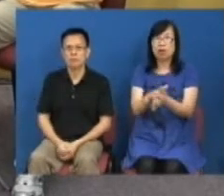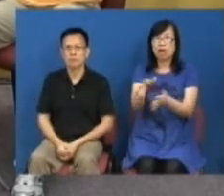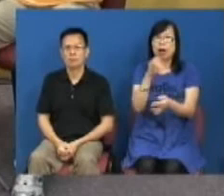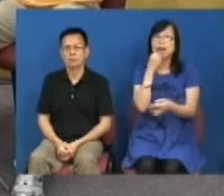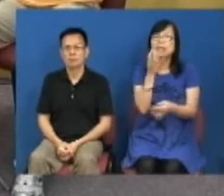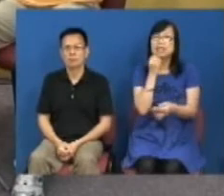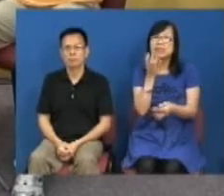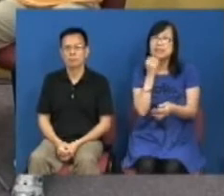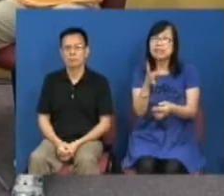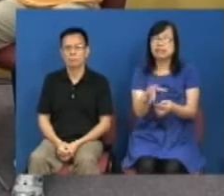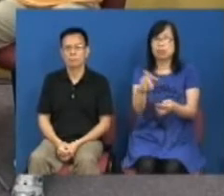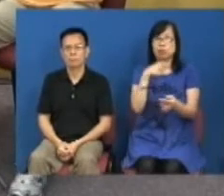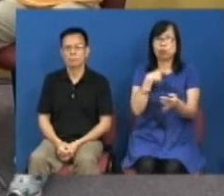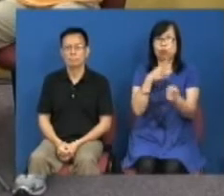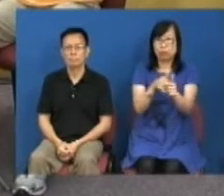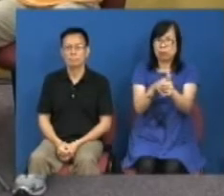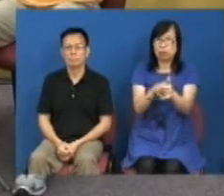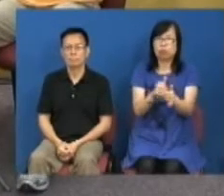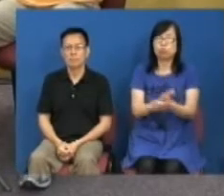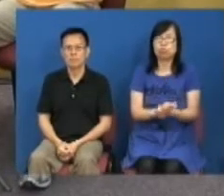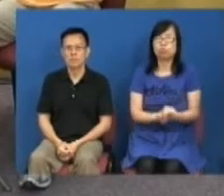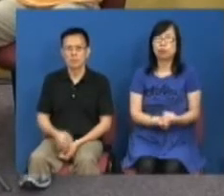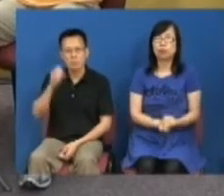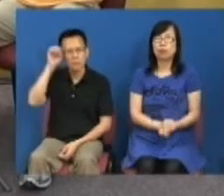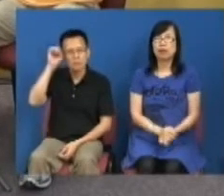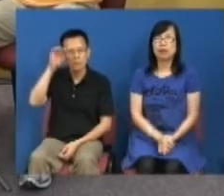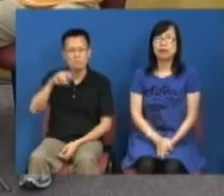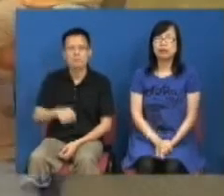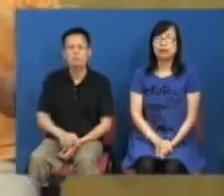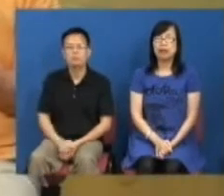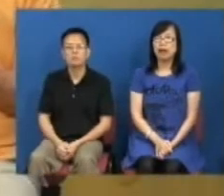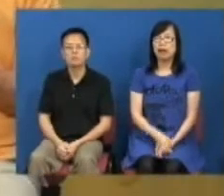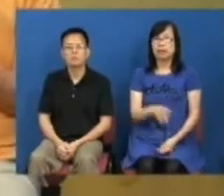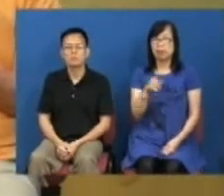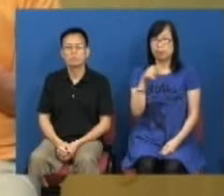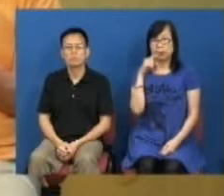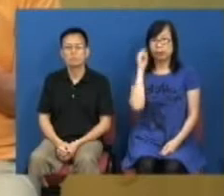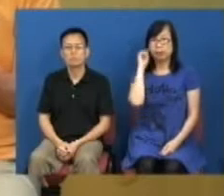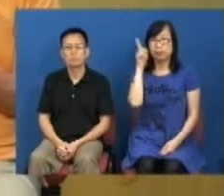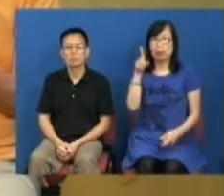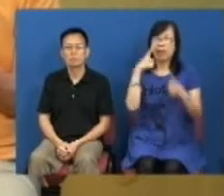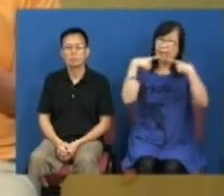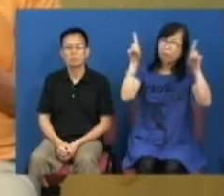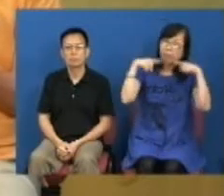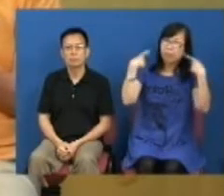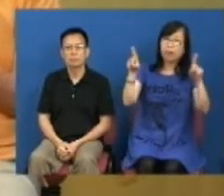议就是希望我们去遵守建议就这个奏音乐有可能如果